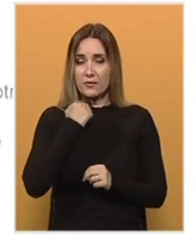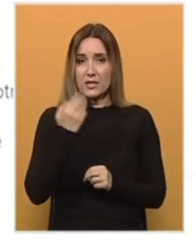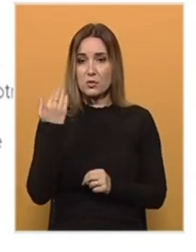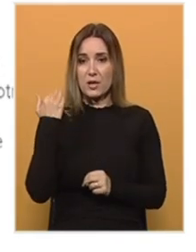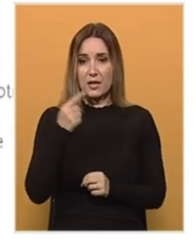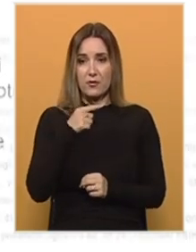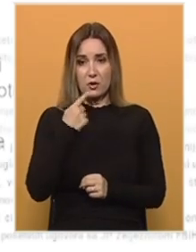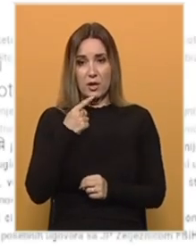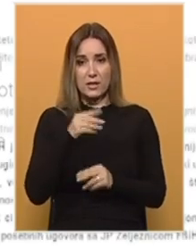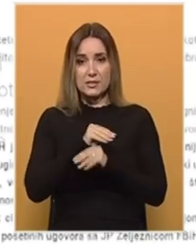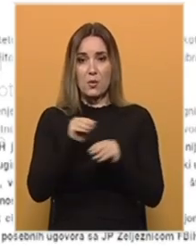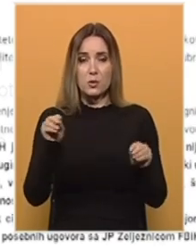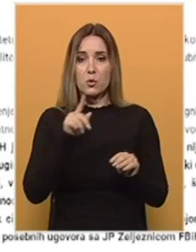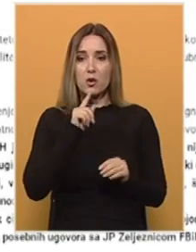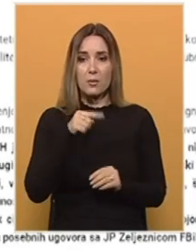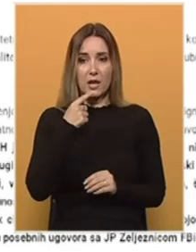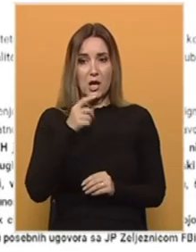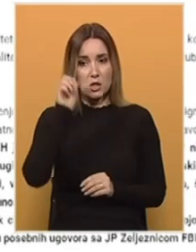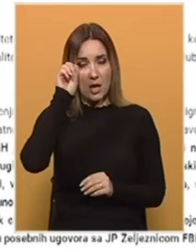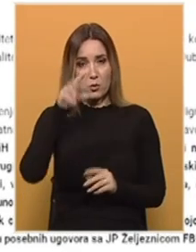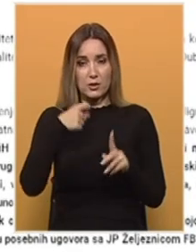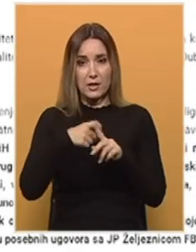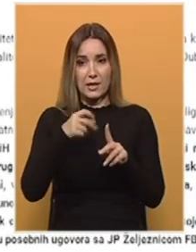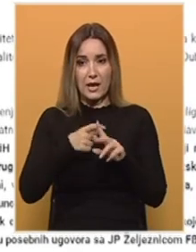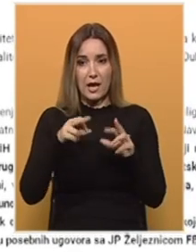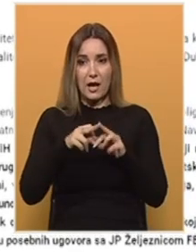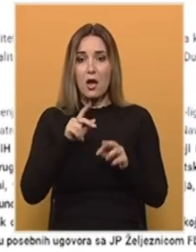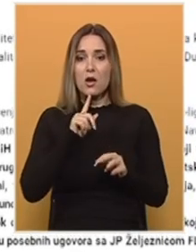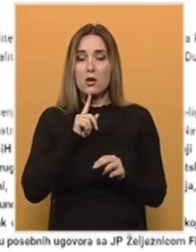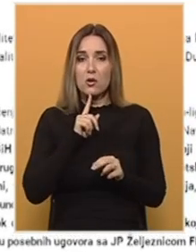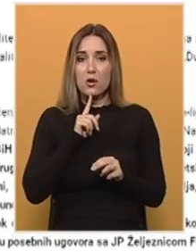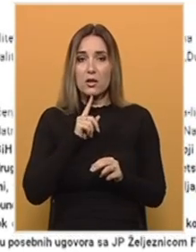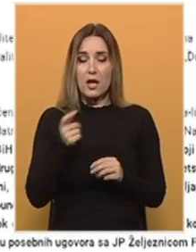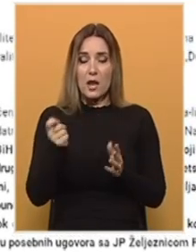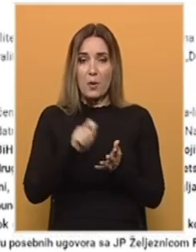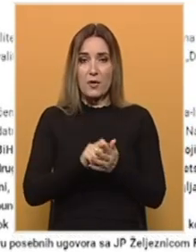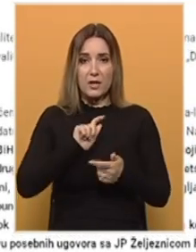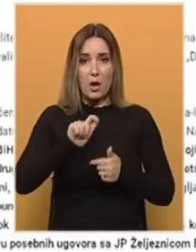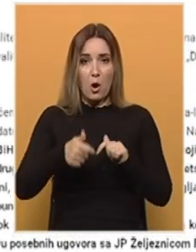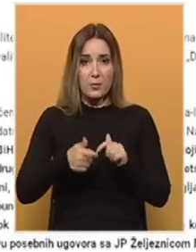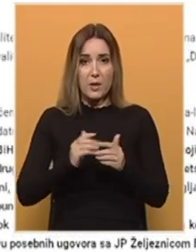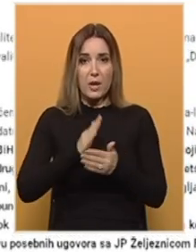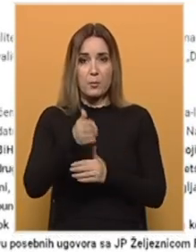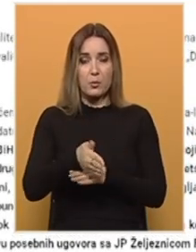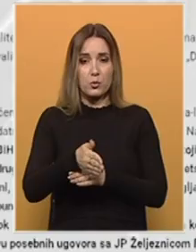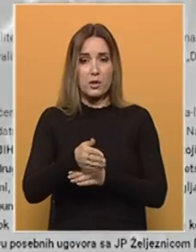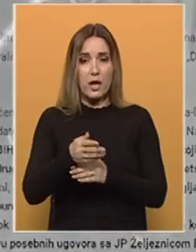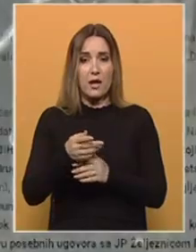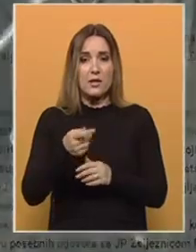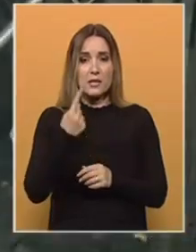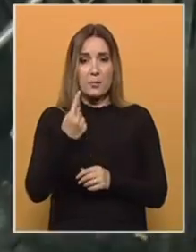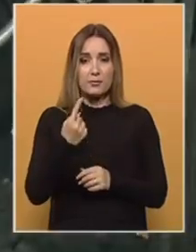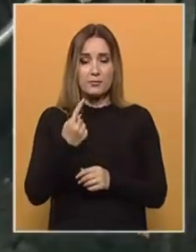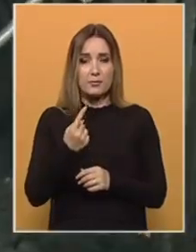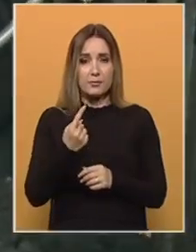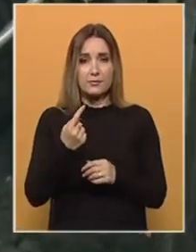nedavno obratili sa općenjem u kojem navode da je rudnik Kreka, koji je i pored značajne nabavke opreme putem do kapitalizacije, za prvih